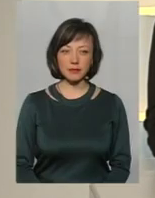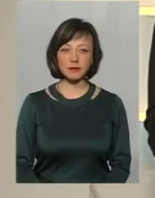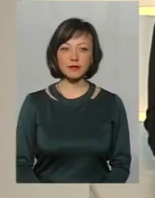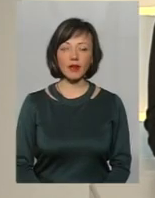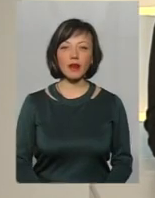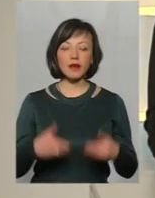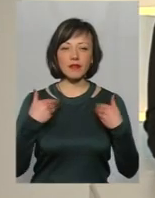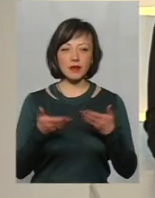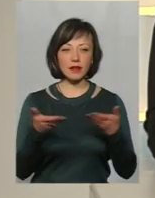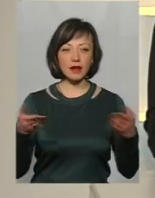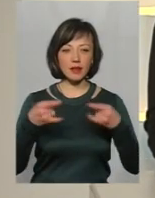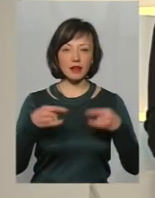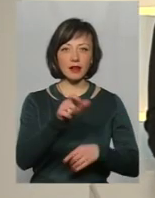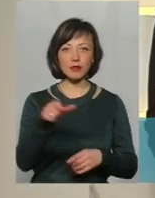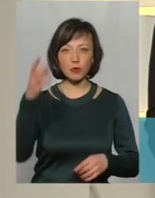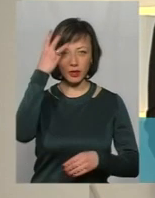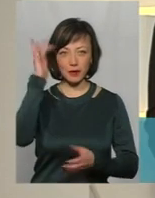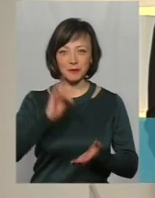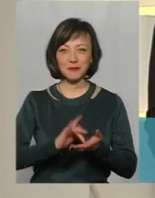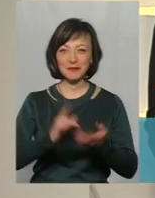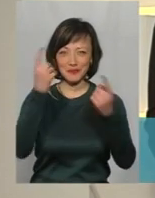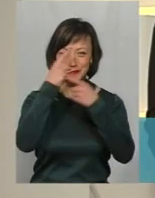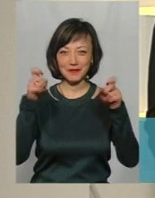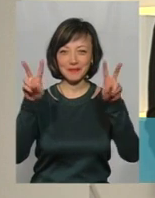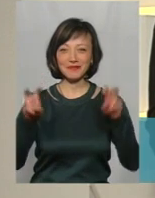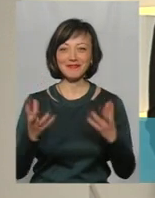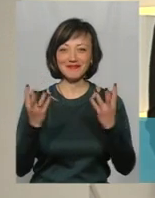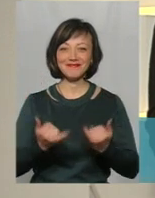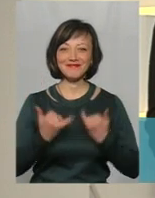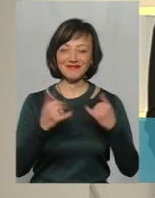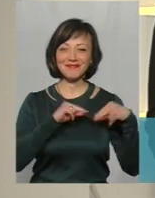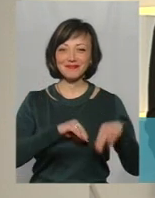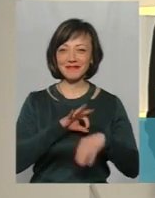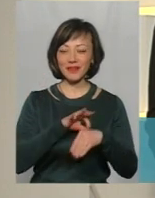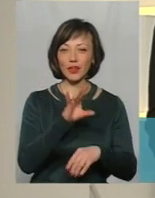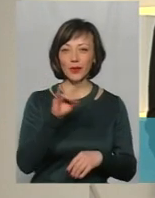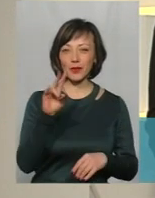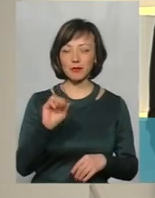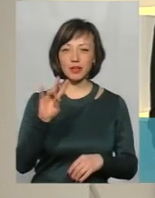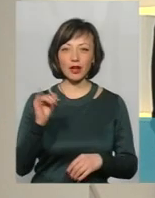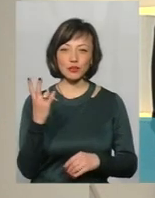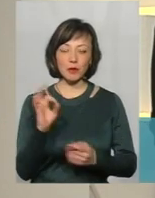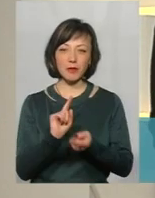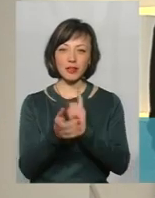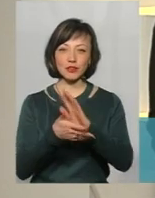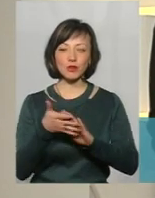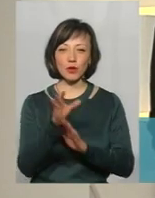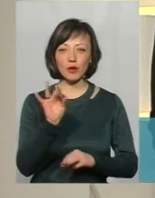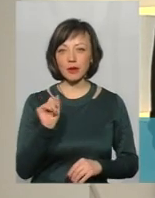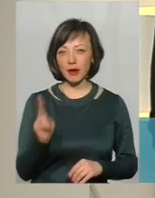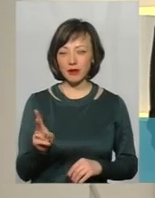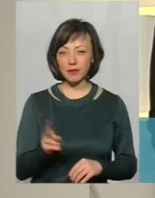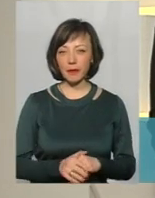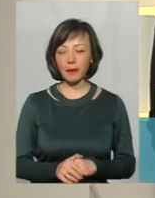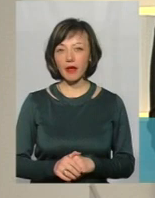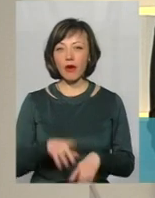Мої вітання телеглядачам Поділляцентр в ефірі тема дня. Сьогодні для вас у студії працює ведучий юномітрашко переклад на мову жестів Ольга